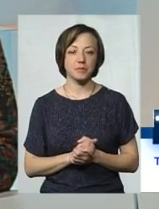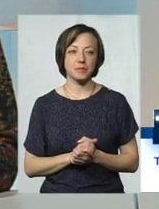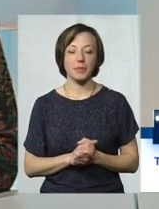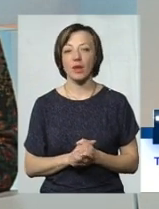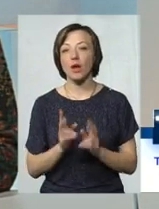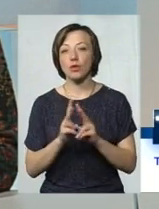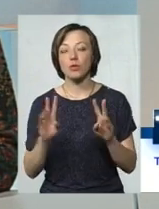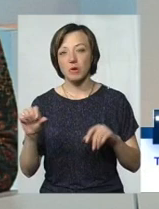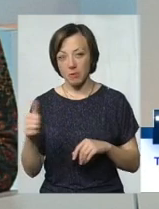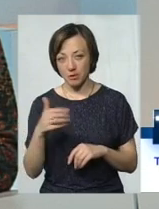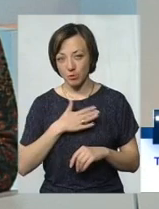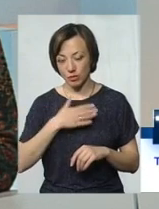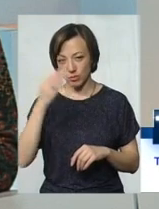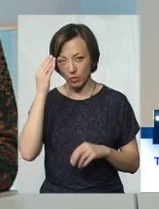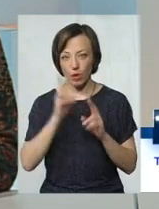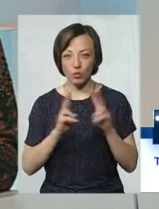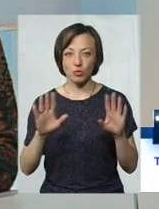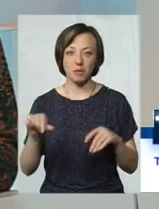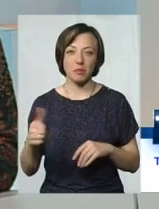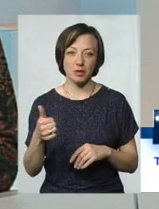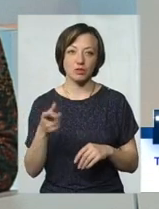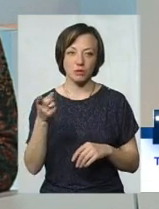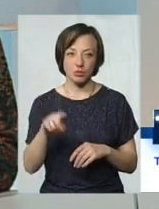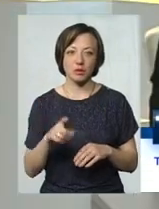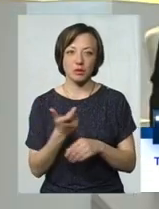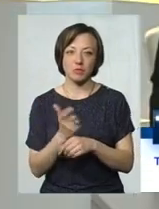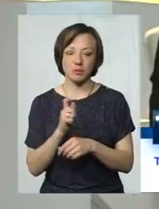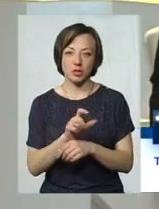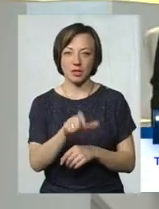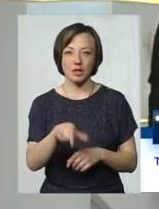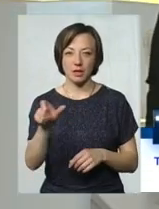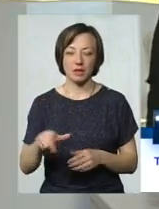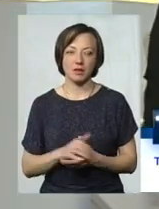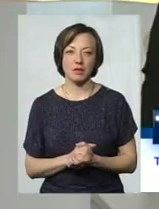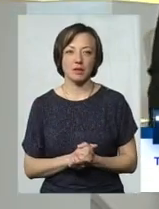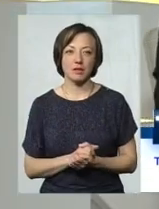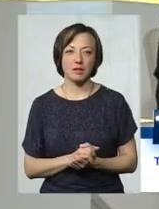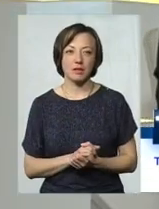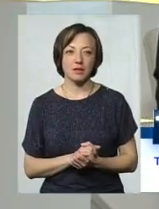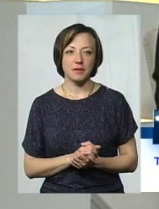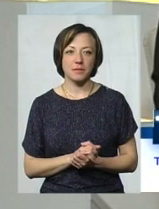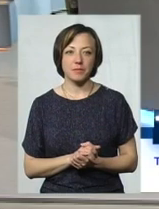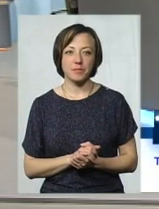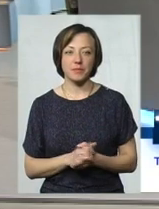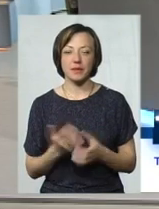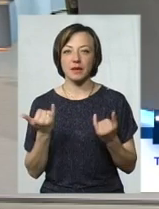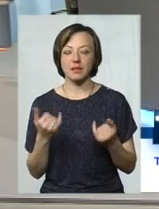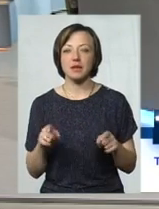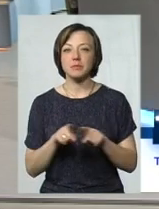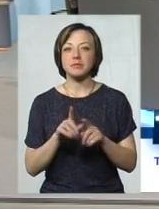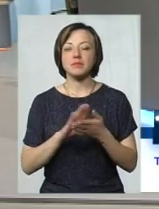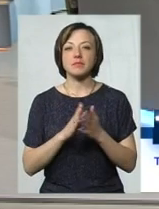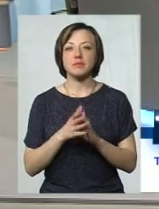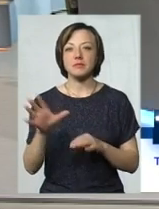хто буде перший, моя така думка, хто буде перший, хто буде більше клієнтів. Взагалі, зараз таке становище, всі